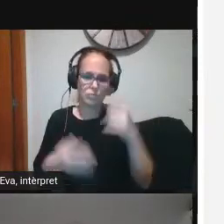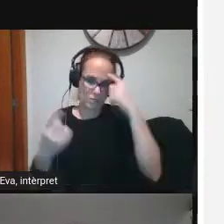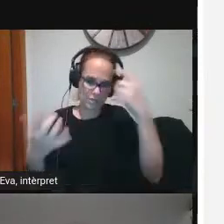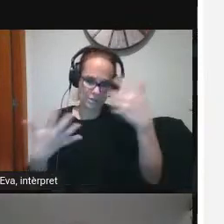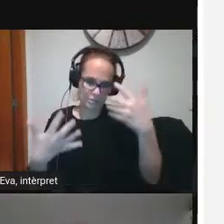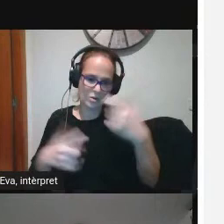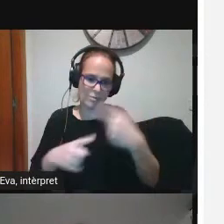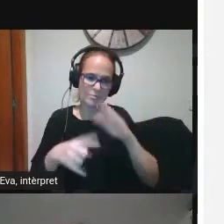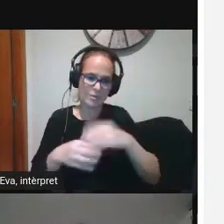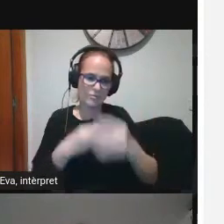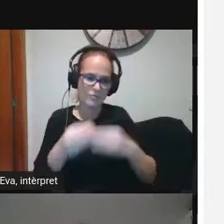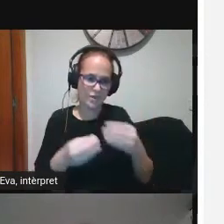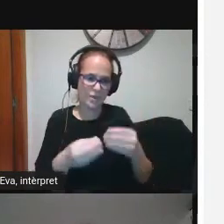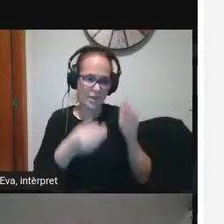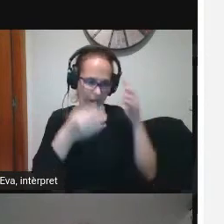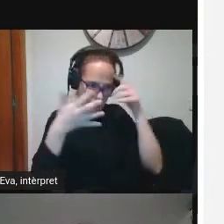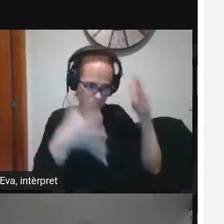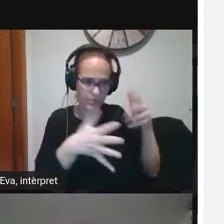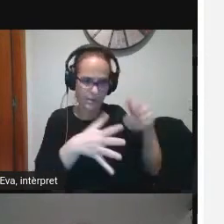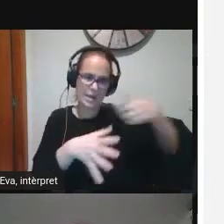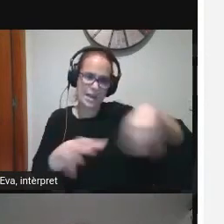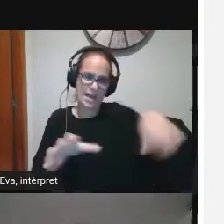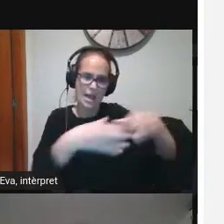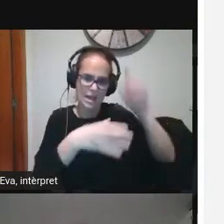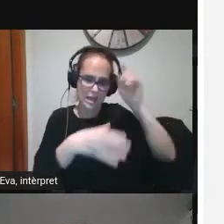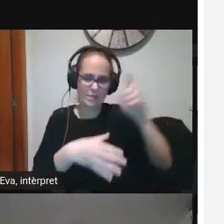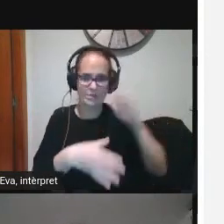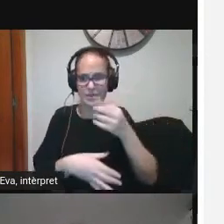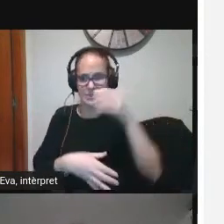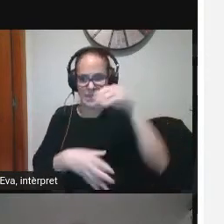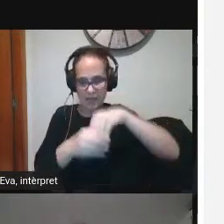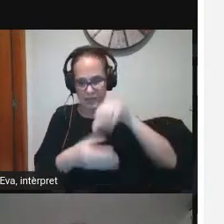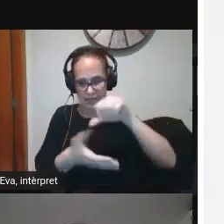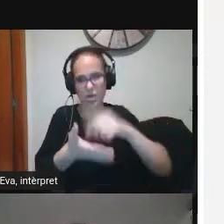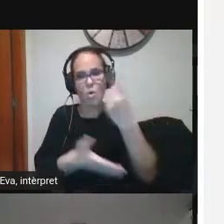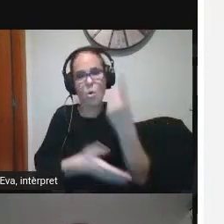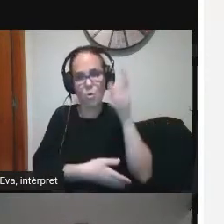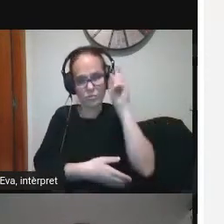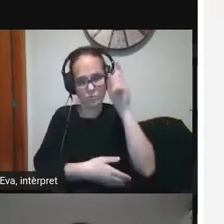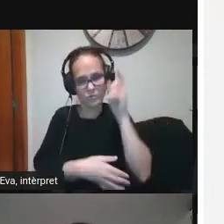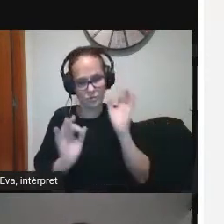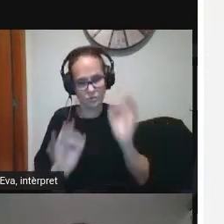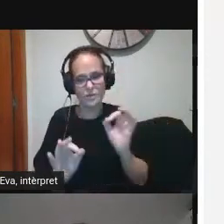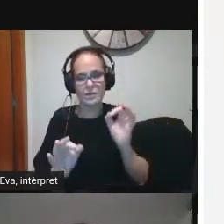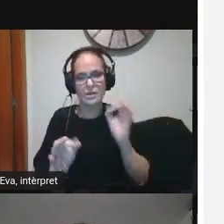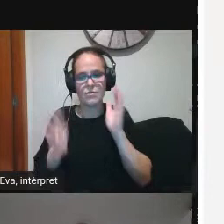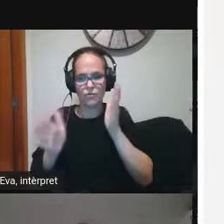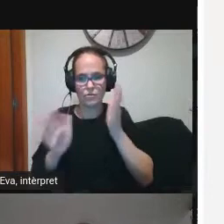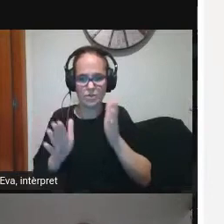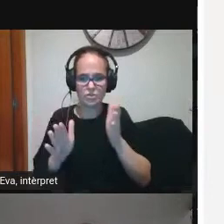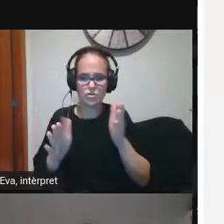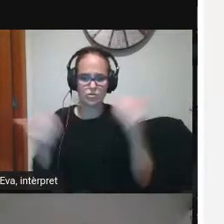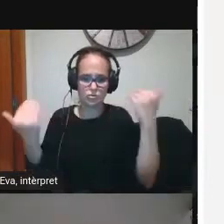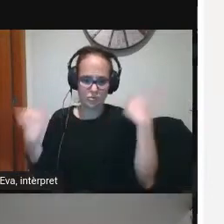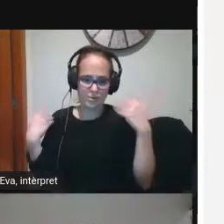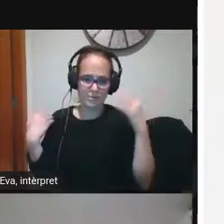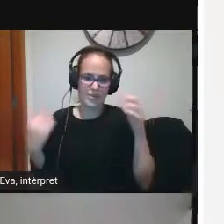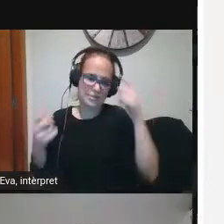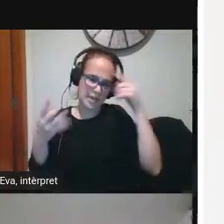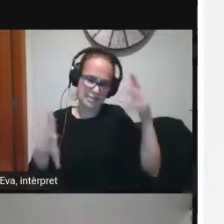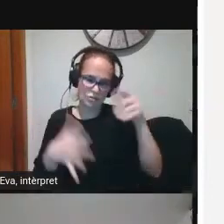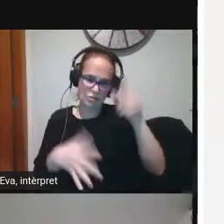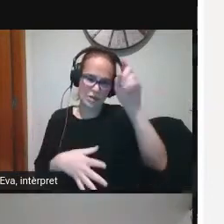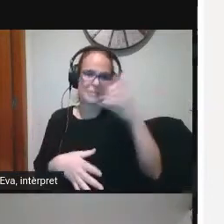competència digital i un docent i nostre centre s'encarrega de fer aquestes formacions i assessorar el docent quan ho necessita